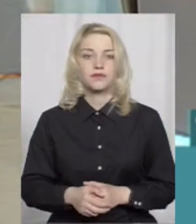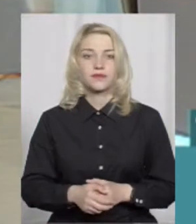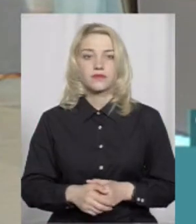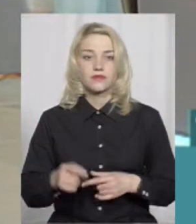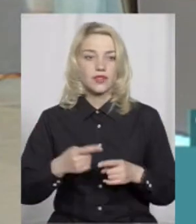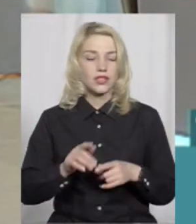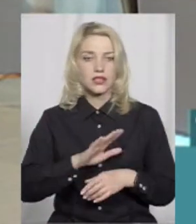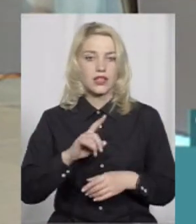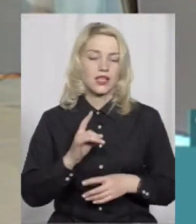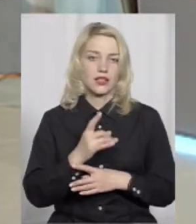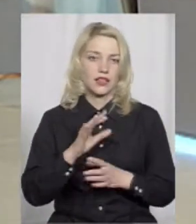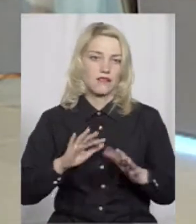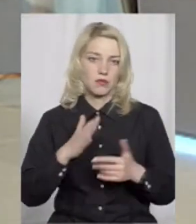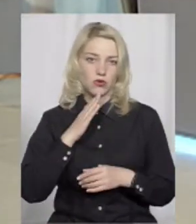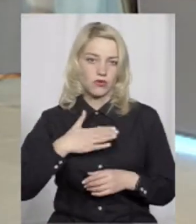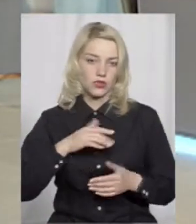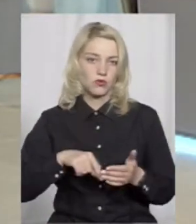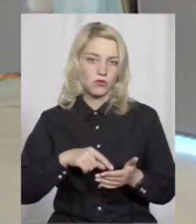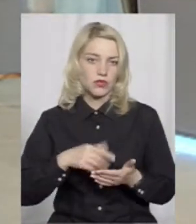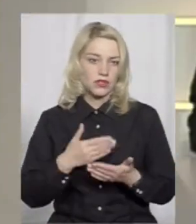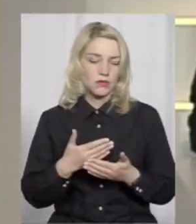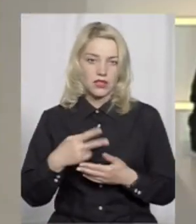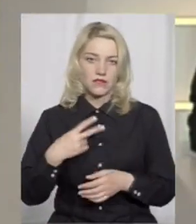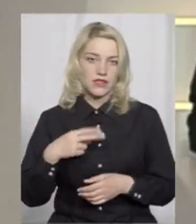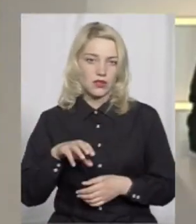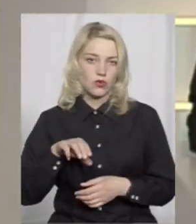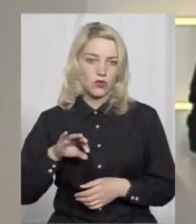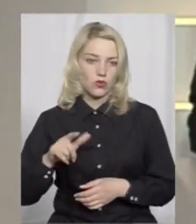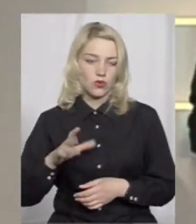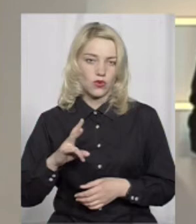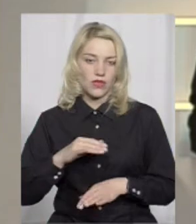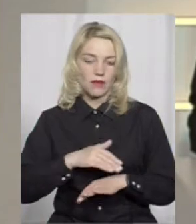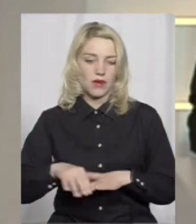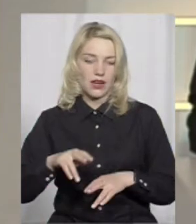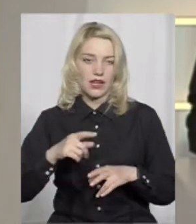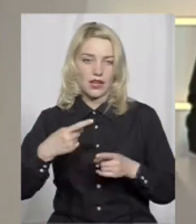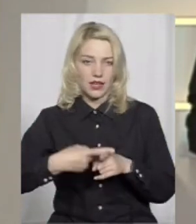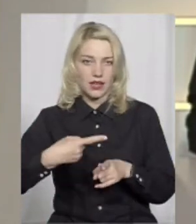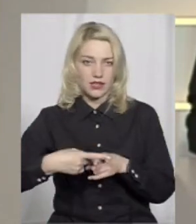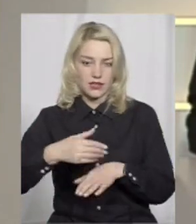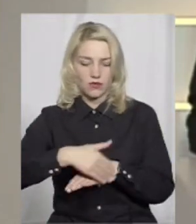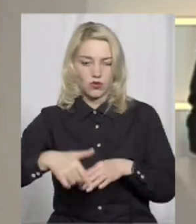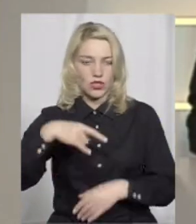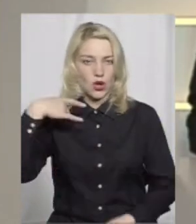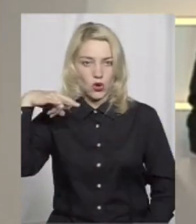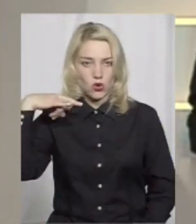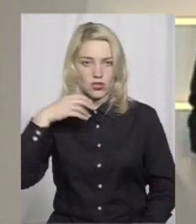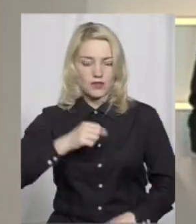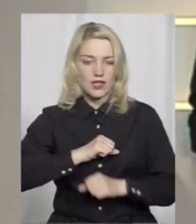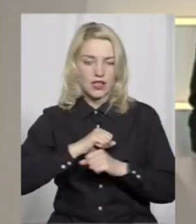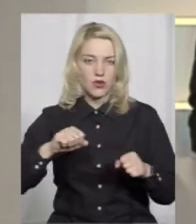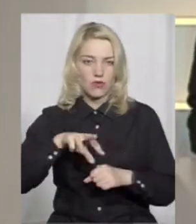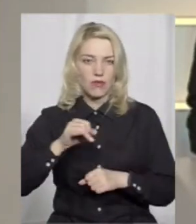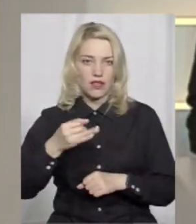Це не єдиний випадок у нашому місті. Наприклад, 20 лютого на перекресті вулиць Грушевського та Героїв